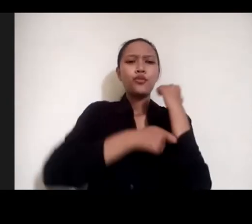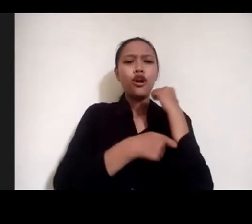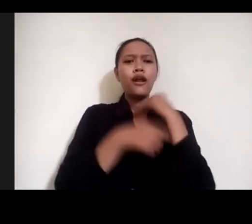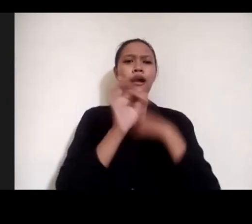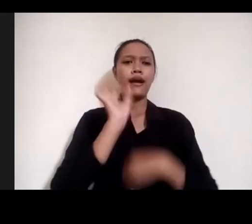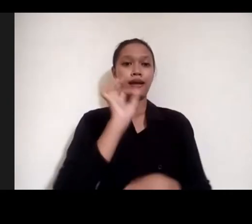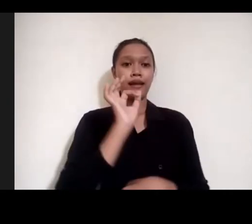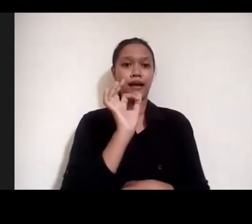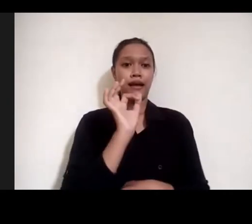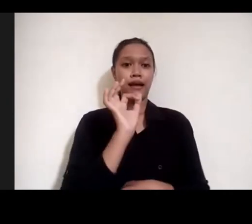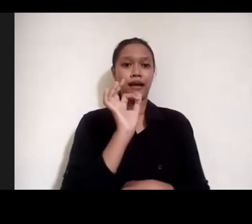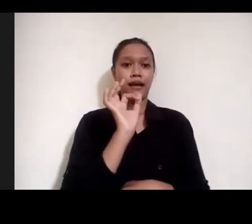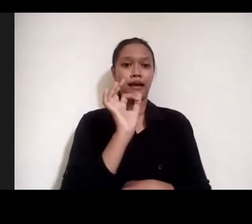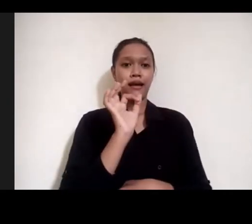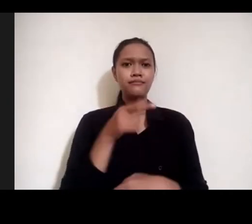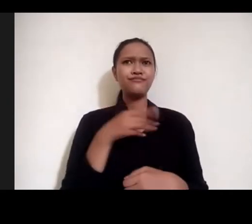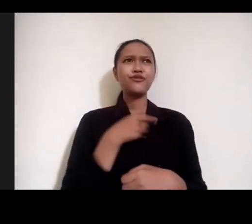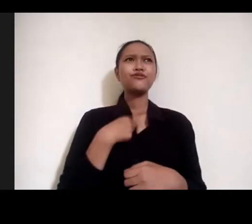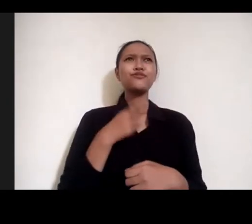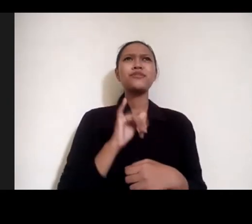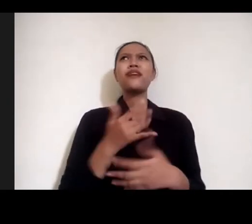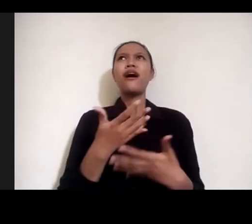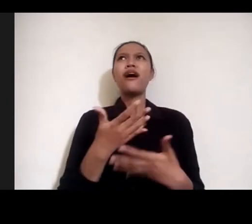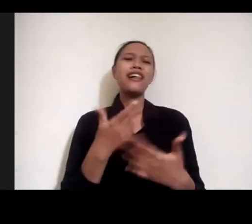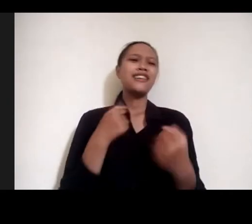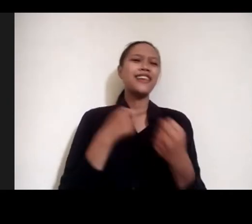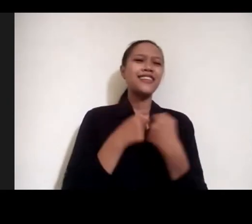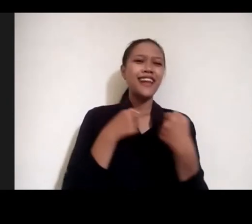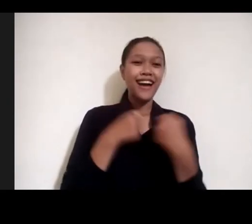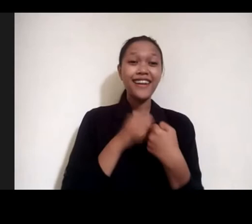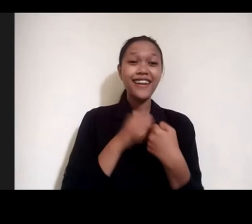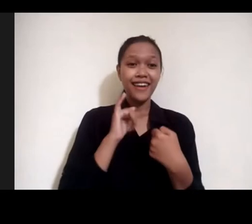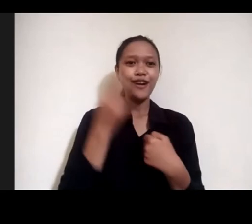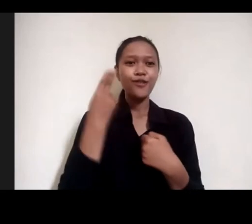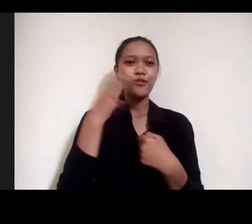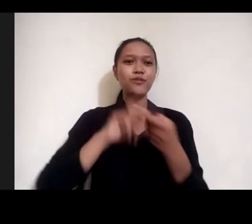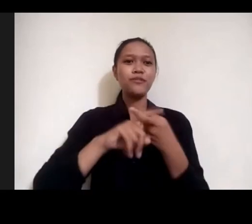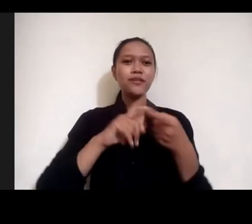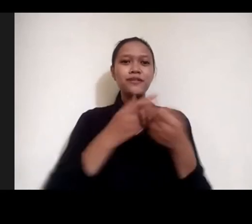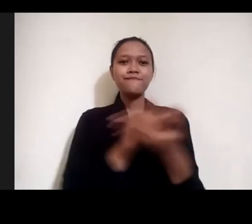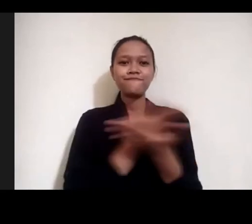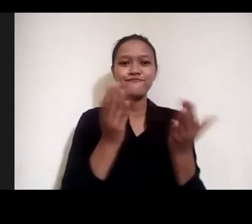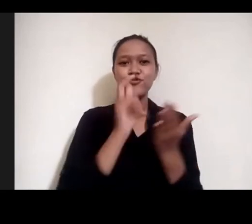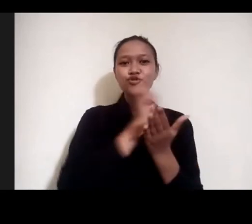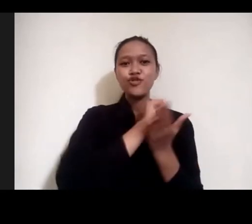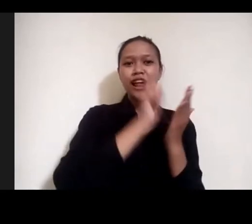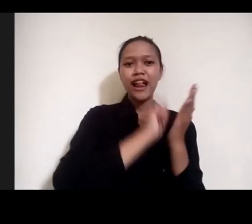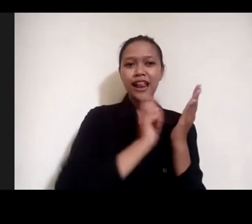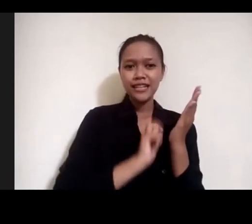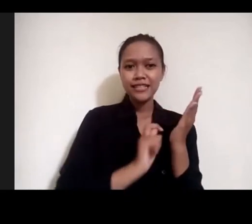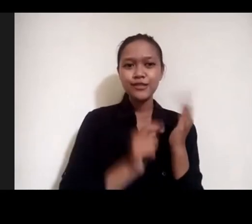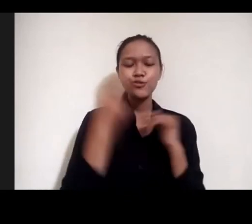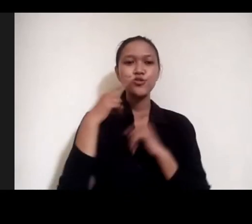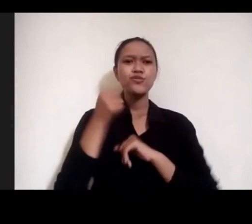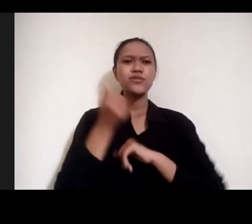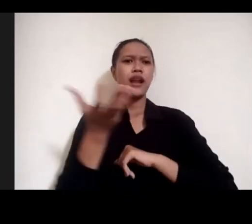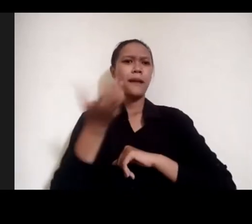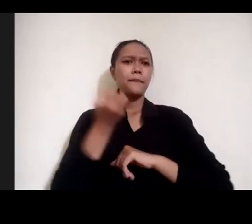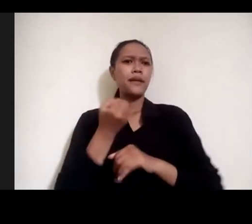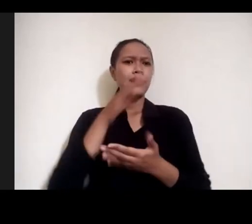menurut saya jadi salah satu tantangan buat teman-teman jurnalis juga untuk apa namanya mendapatkan data gitu ya